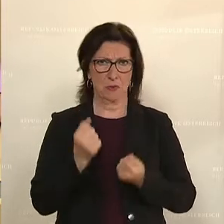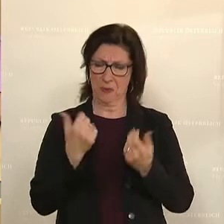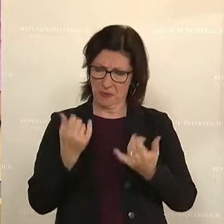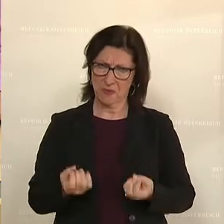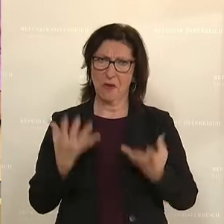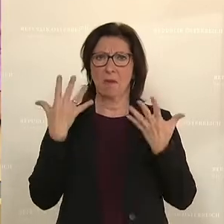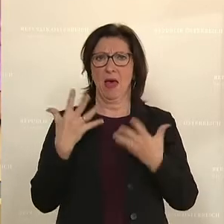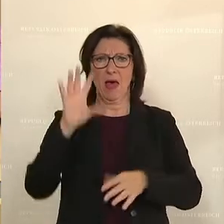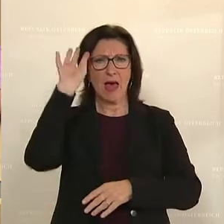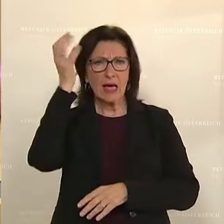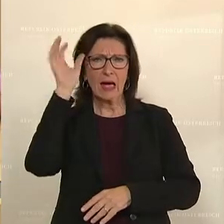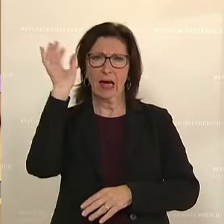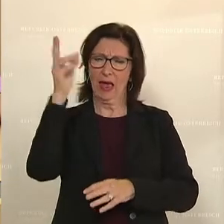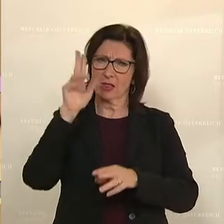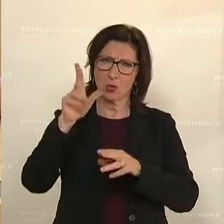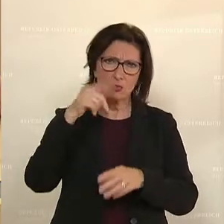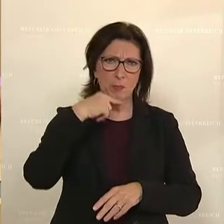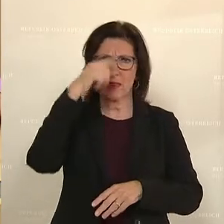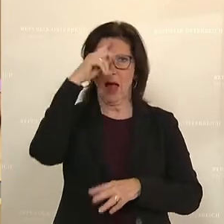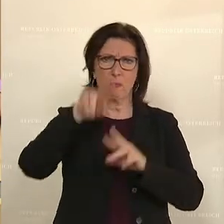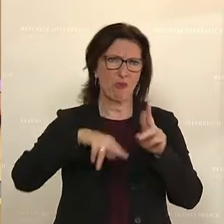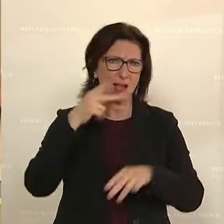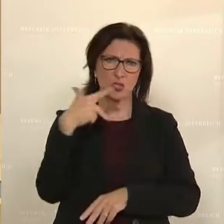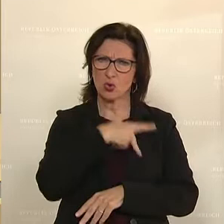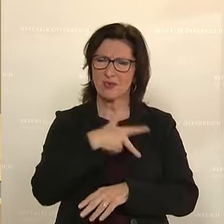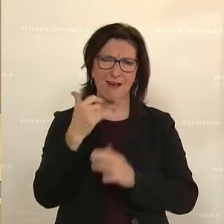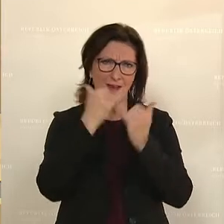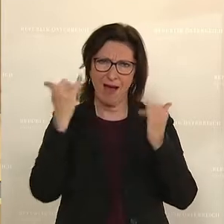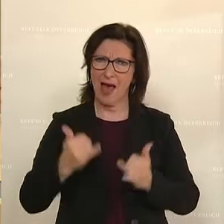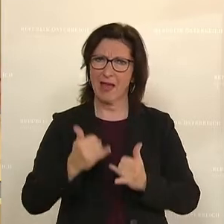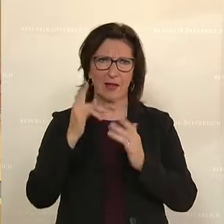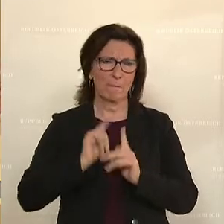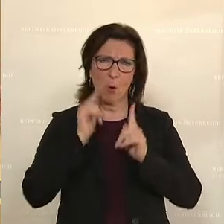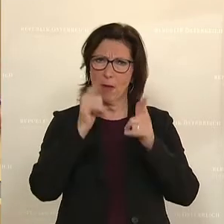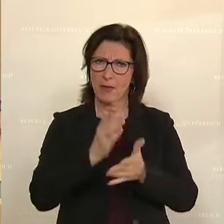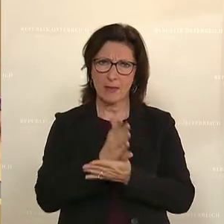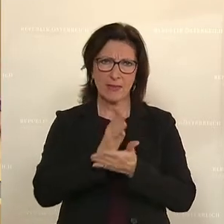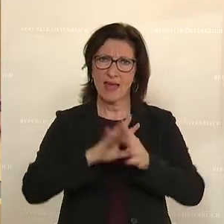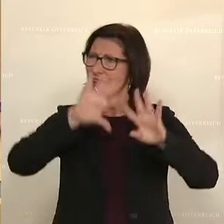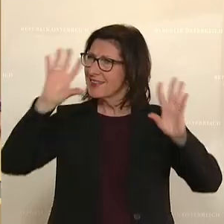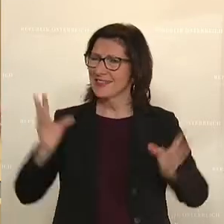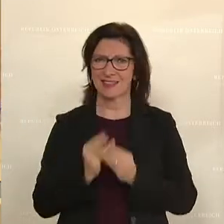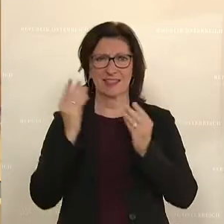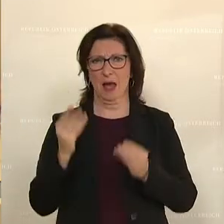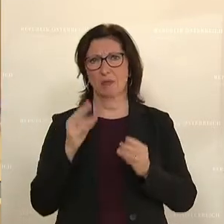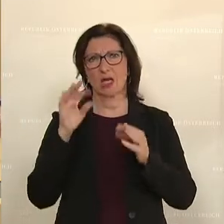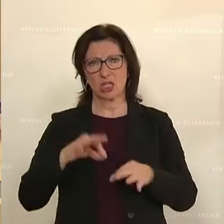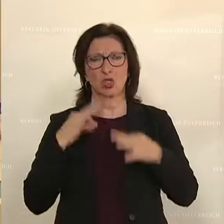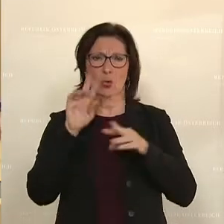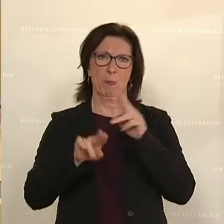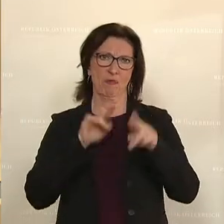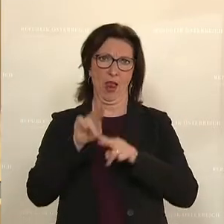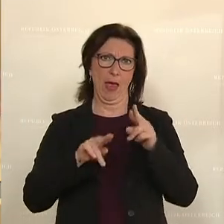Rettungswesen, in den Pflege- und Sozialeinrichtungen, im Mobilendienst, im gesamten Gesundheits- und Pflegesystem. Sie haben unseren